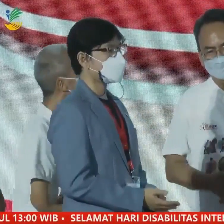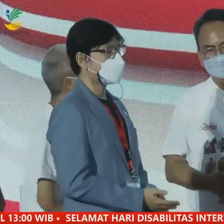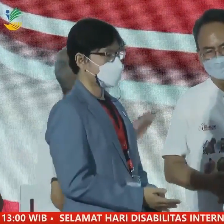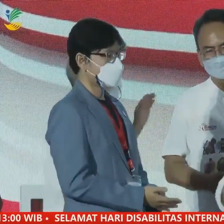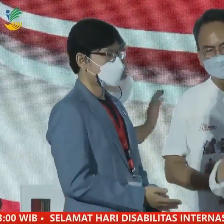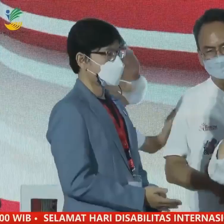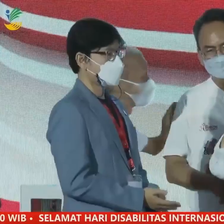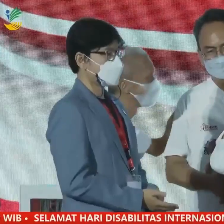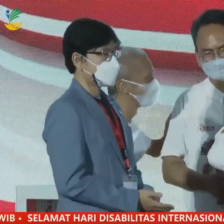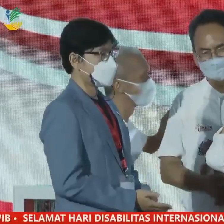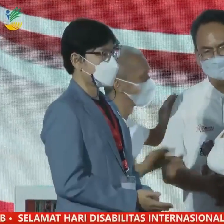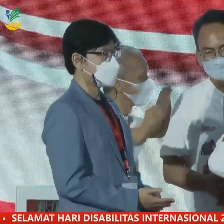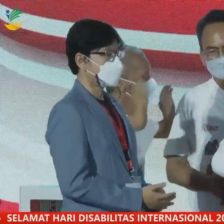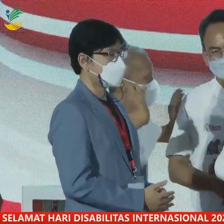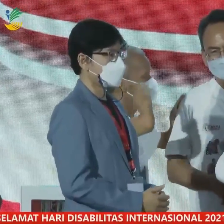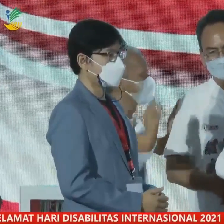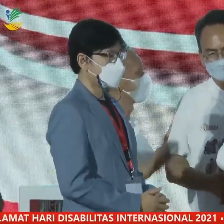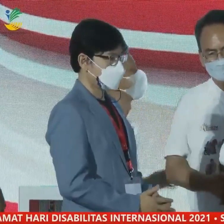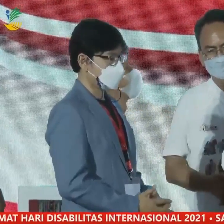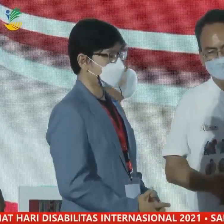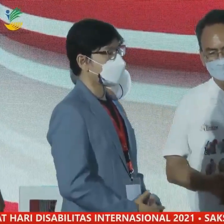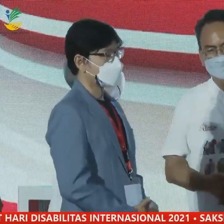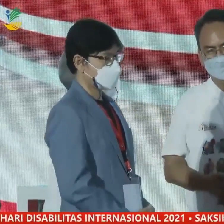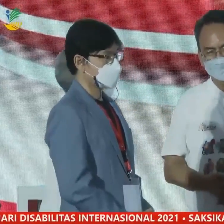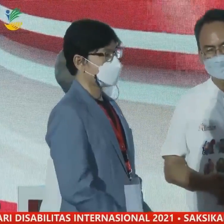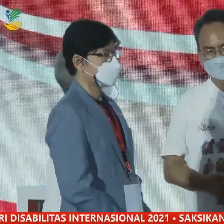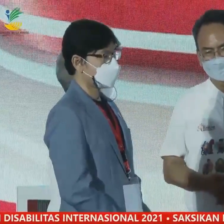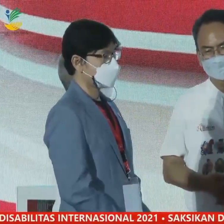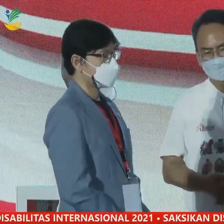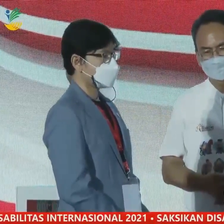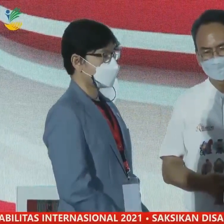kenapa Ibu paksa kalian untuk bicara?